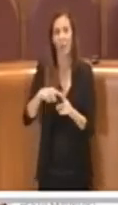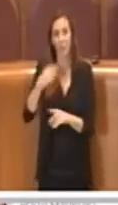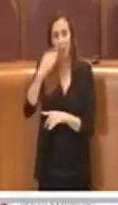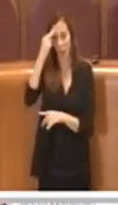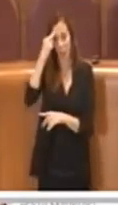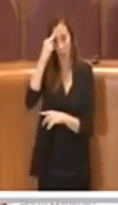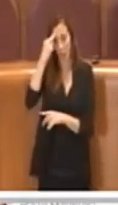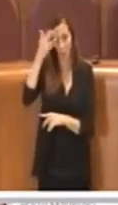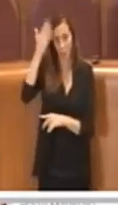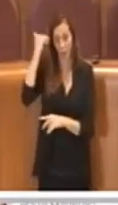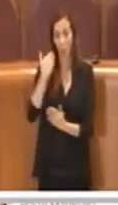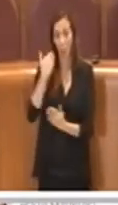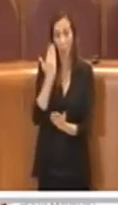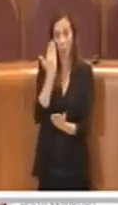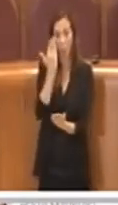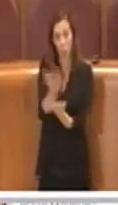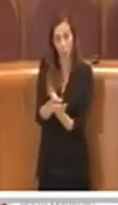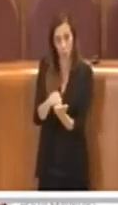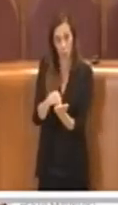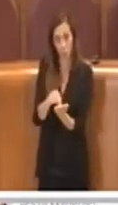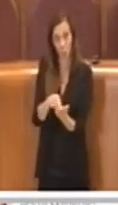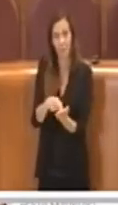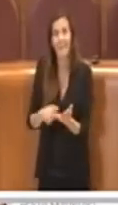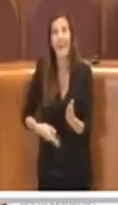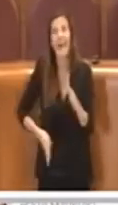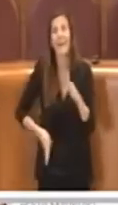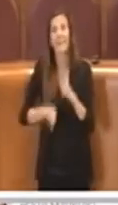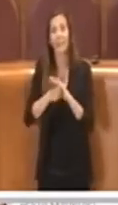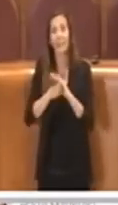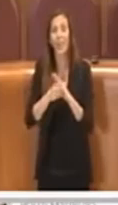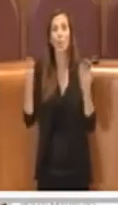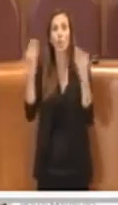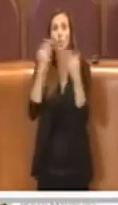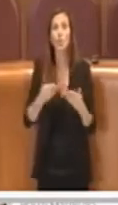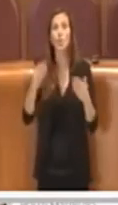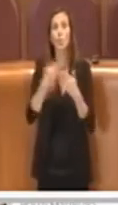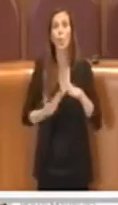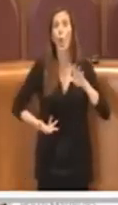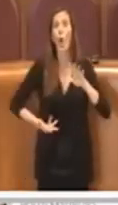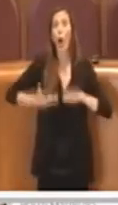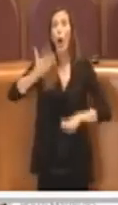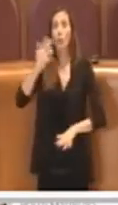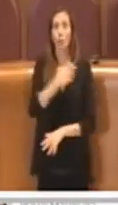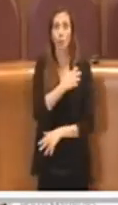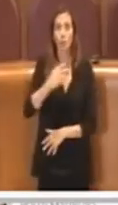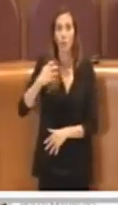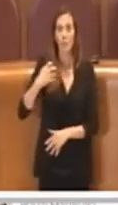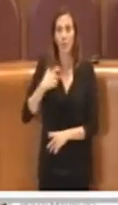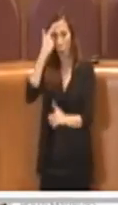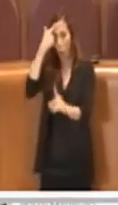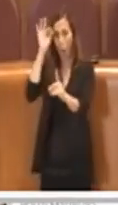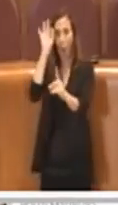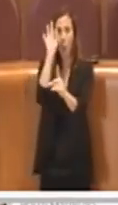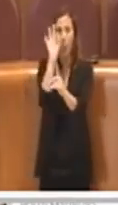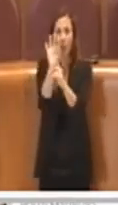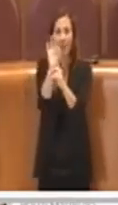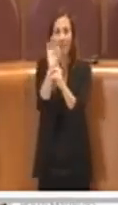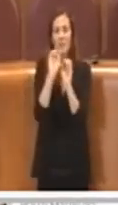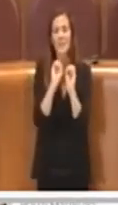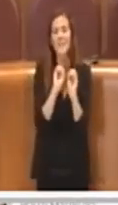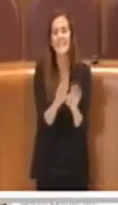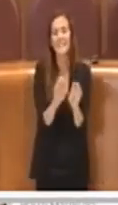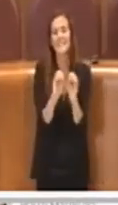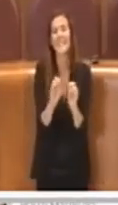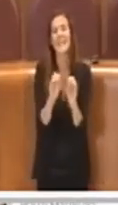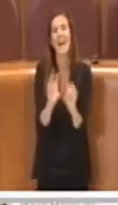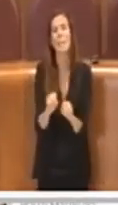Questa mozione infatti immaginava l'avvio di un processo di studio di alto livello scientifico con finalità di insegnamento e